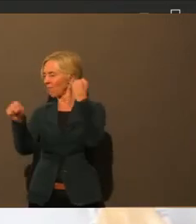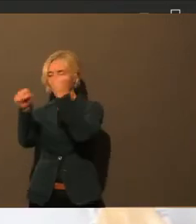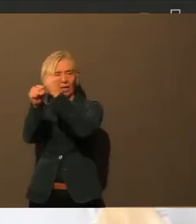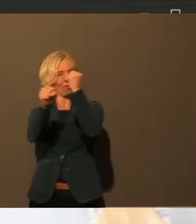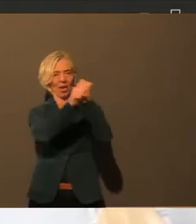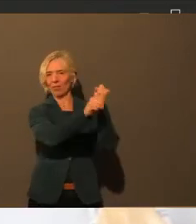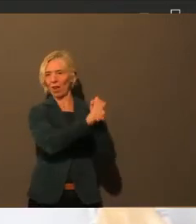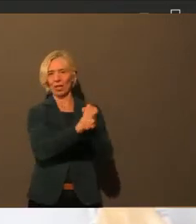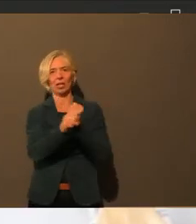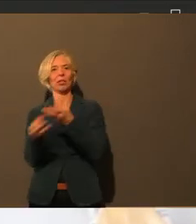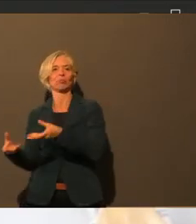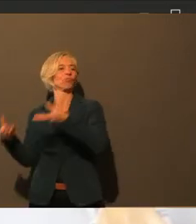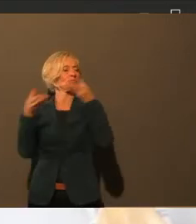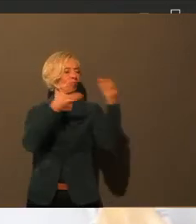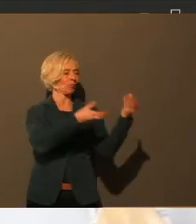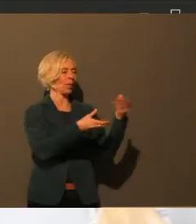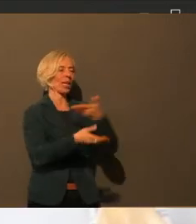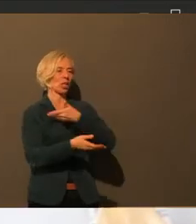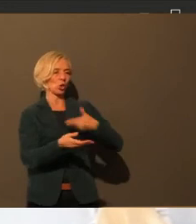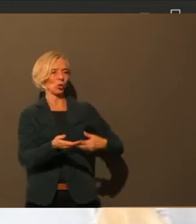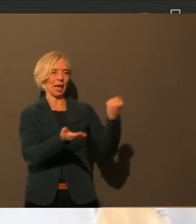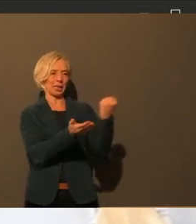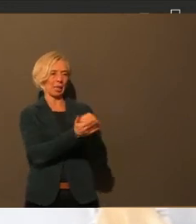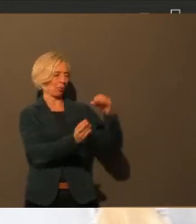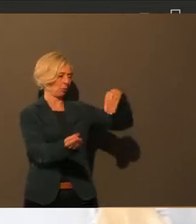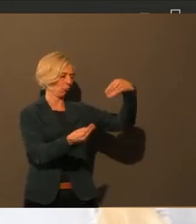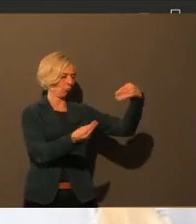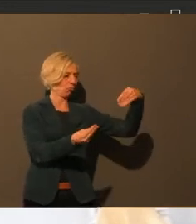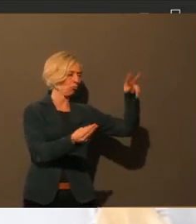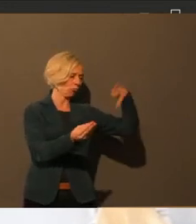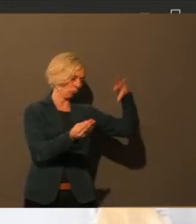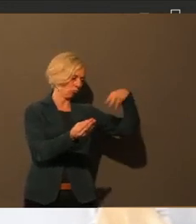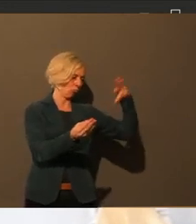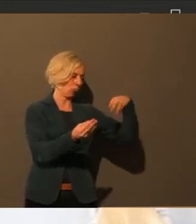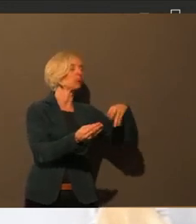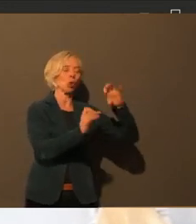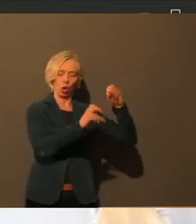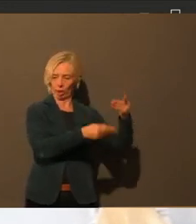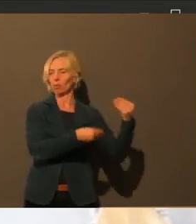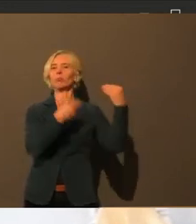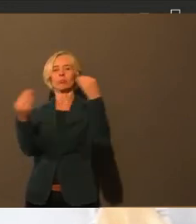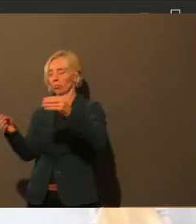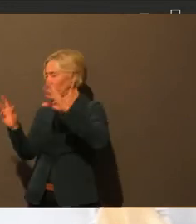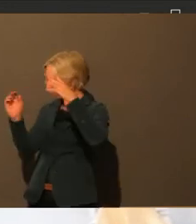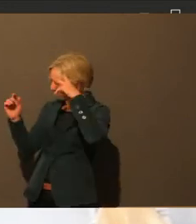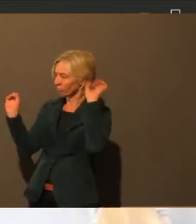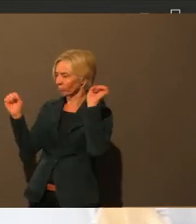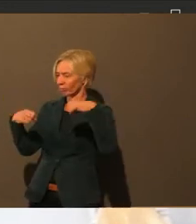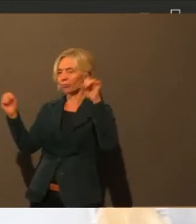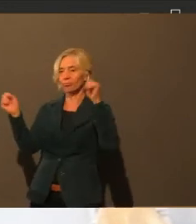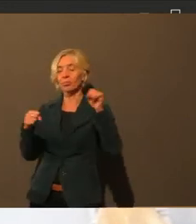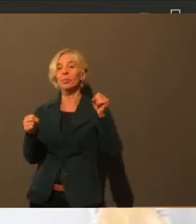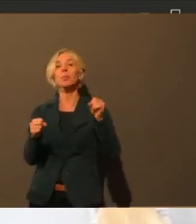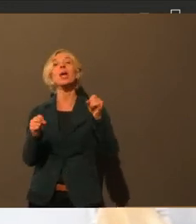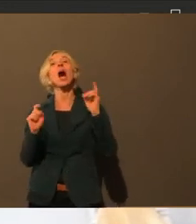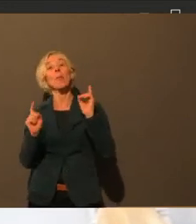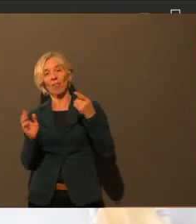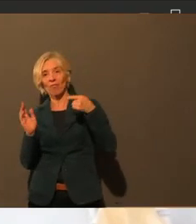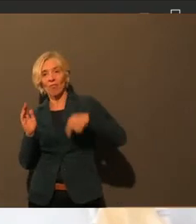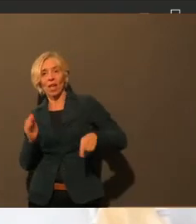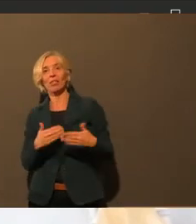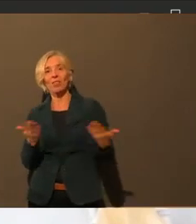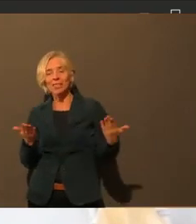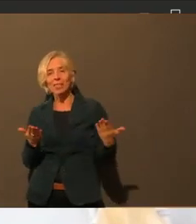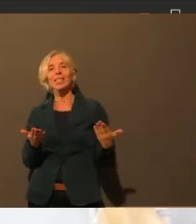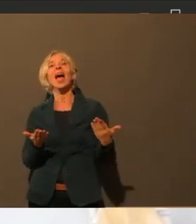der einen oder anderen Stelle hapert, siehe das angesprochene Desinfektionsmittel. Hat aber auch, ehrlich gesagt, damit